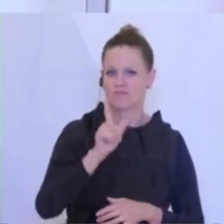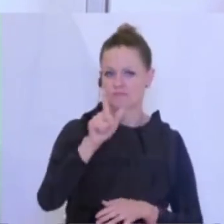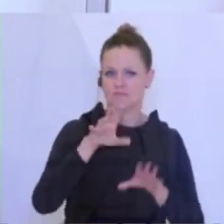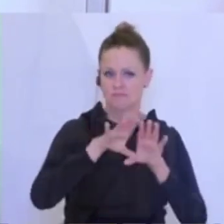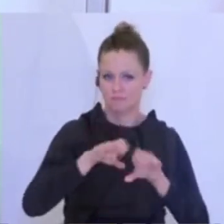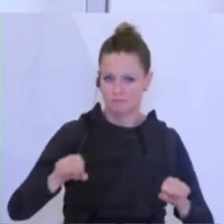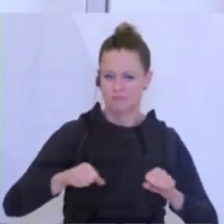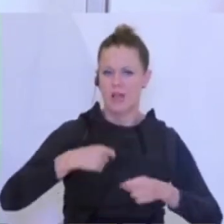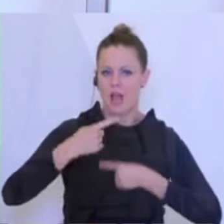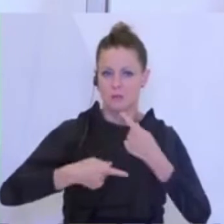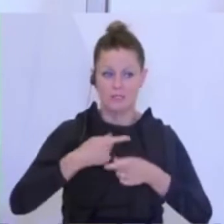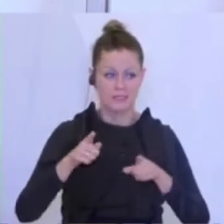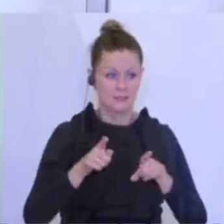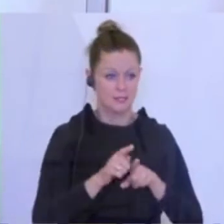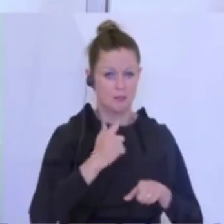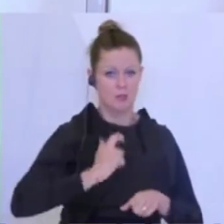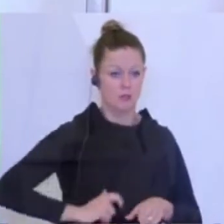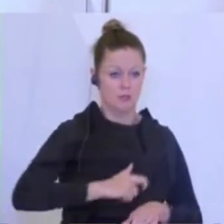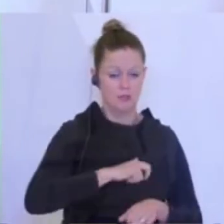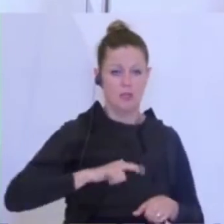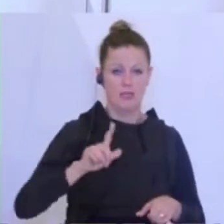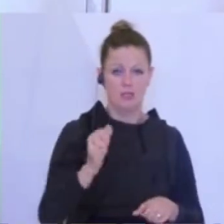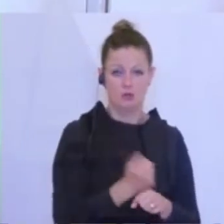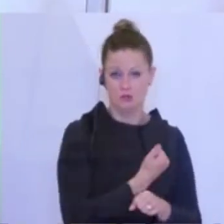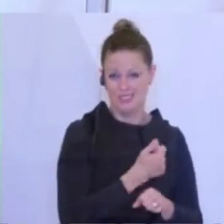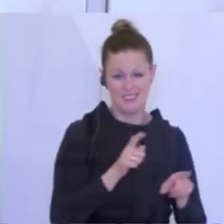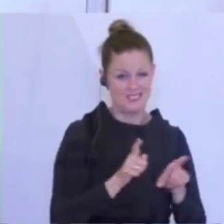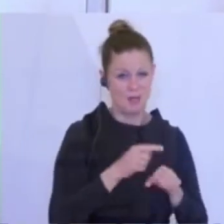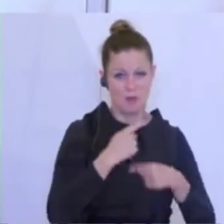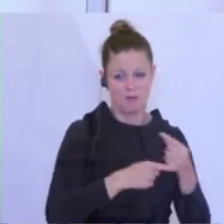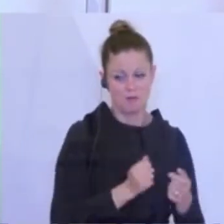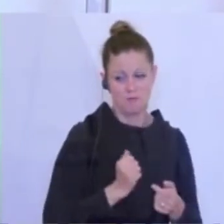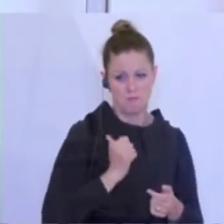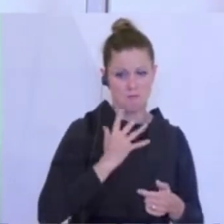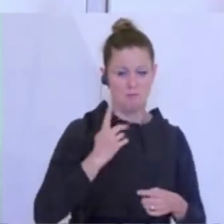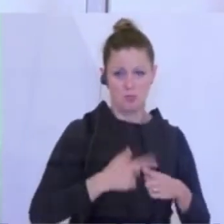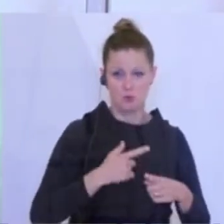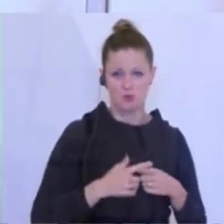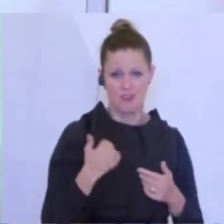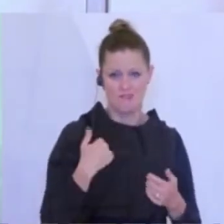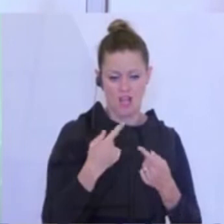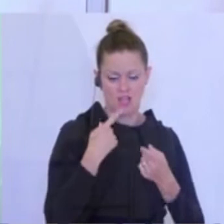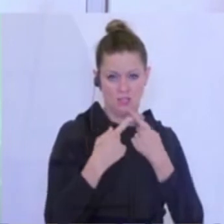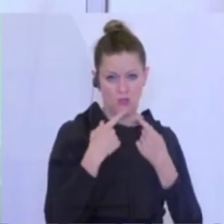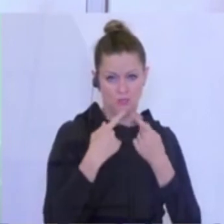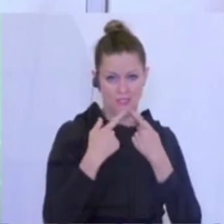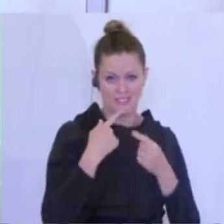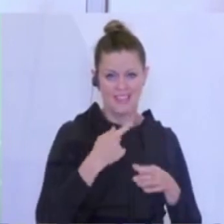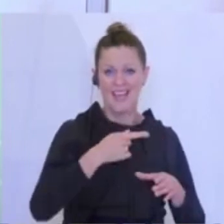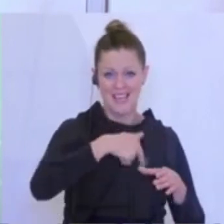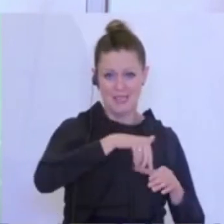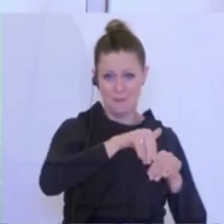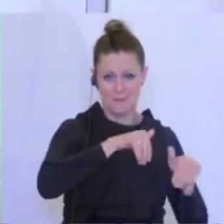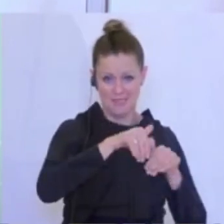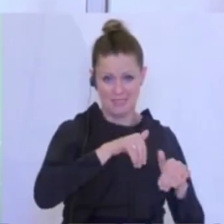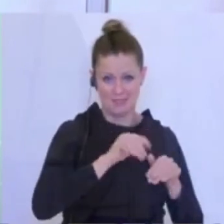Lichtenstein und die Schweiz anzuwenden. In den letzten Stunden haben da Gespräche stattgefunden, der Innenminister,